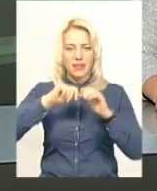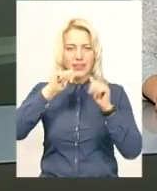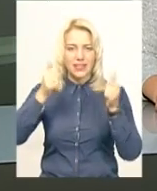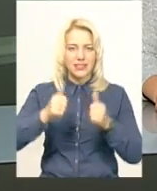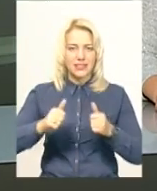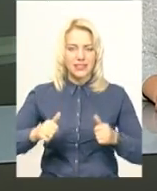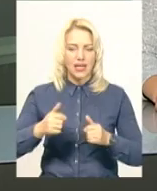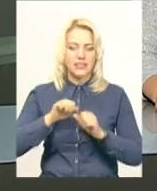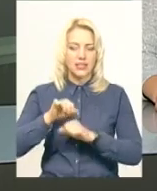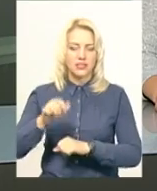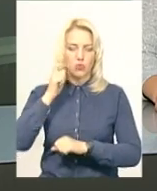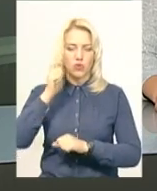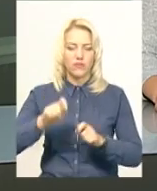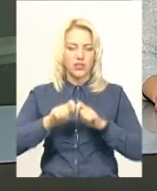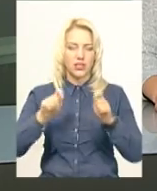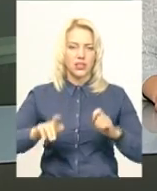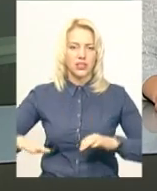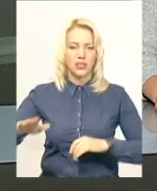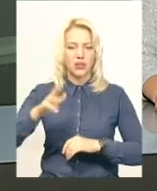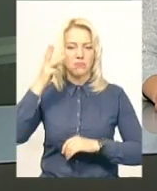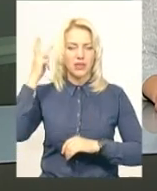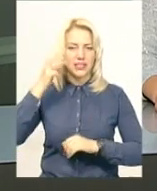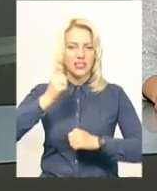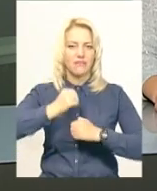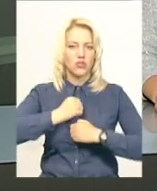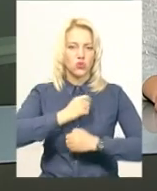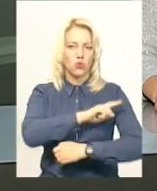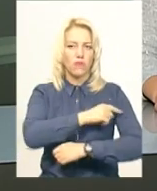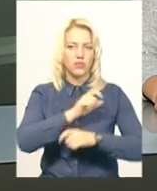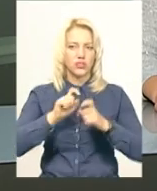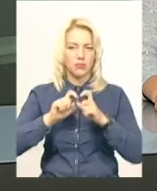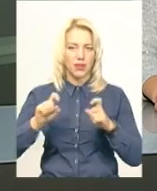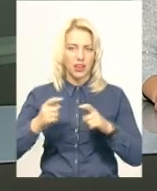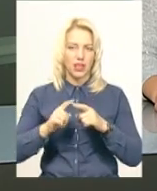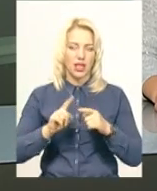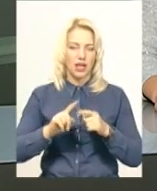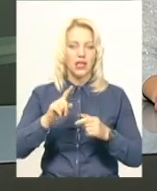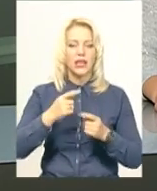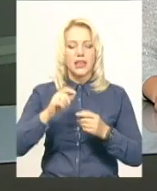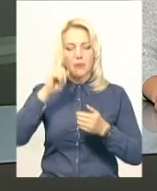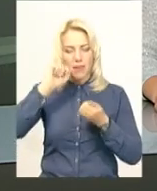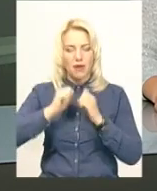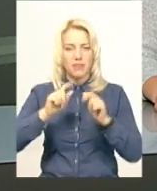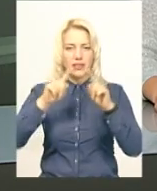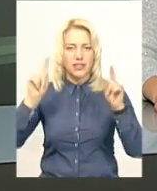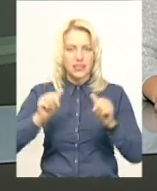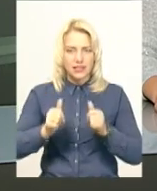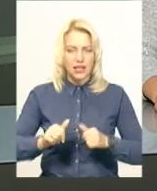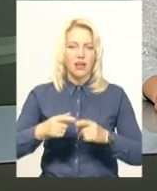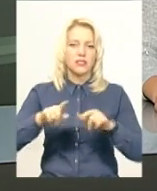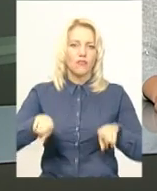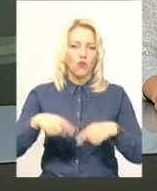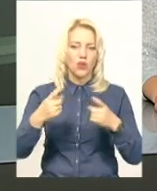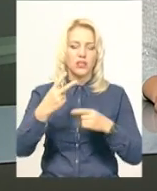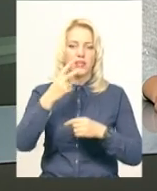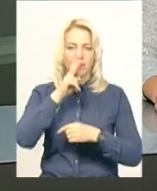України відкрили на території Хмельницького військового шпиталю. Меморіальний знак у вигляді каменю з пам'ятною дошкою створили за два місяці. На це